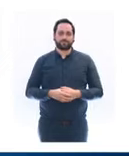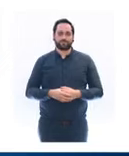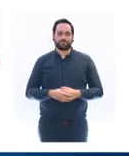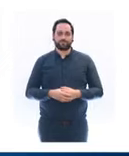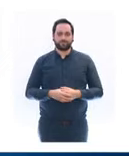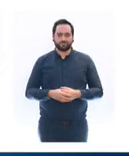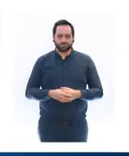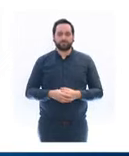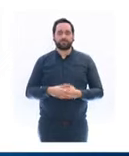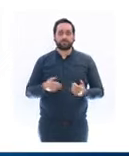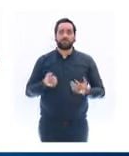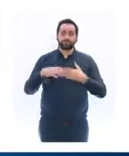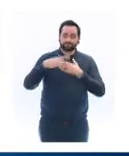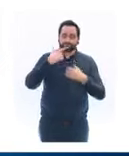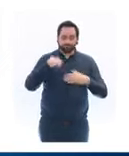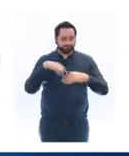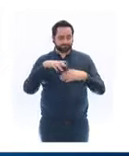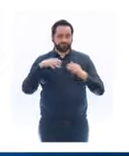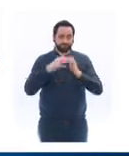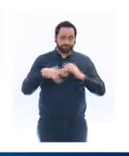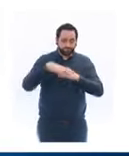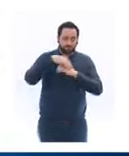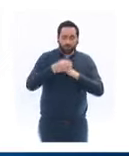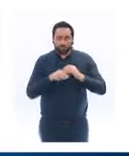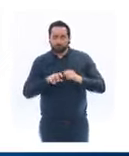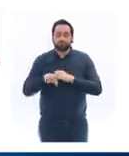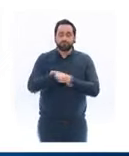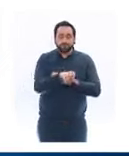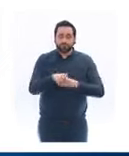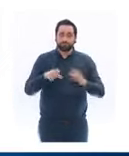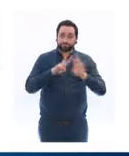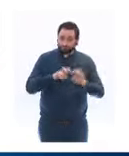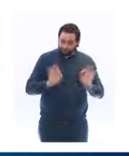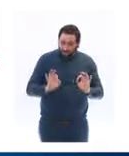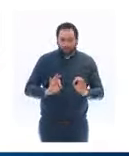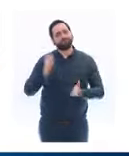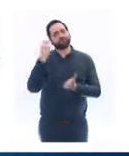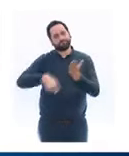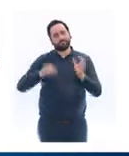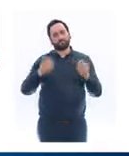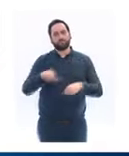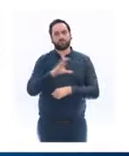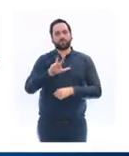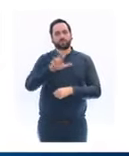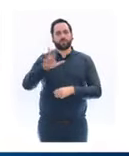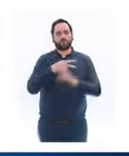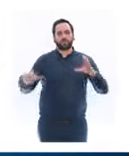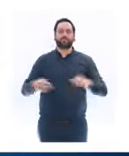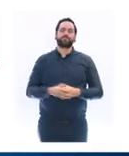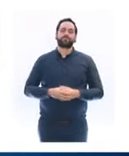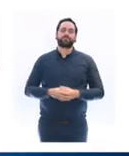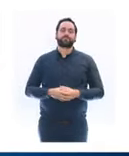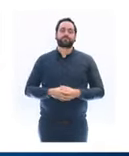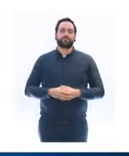alors que vous êtes contrôlé en dehors de votre domicile. Enfin, concernant nos frontières, les frontières